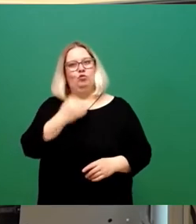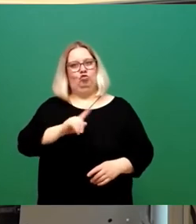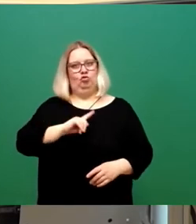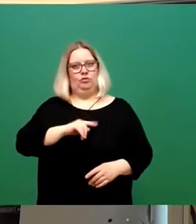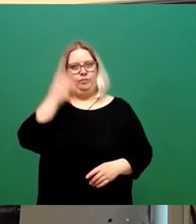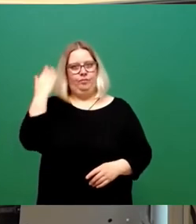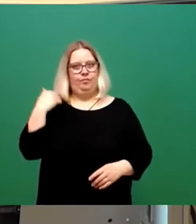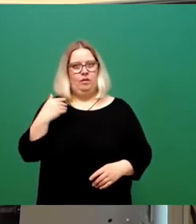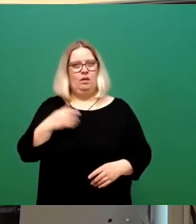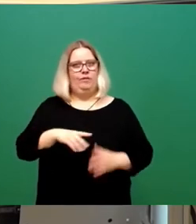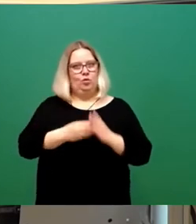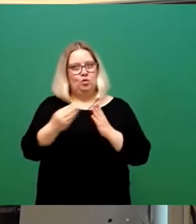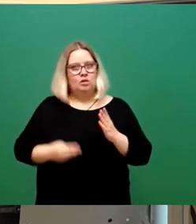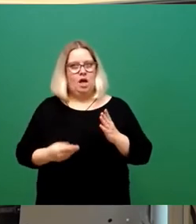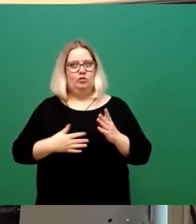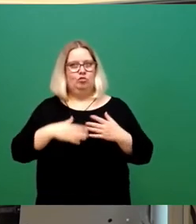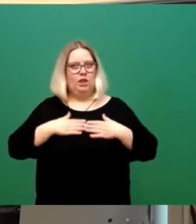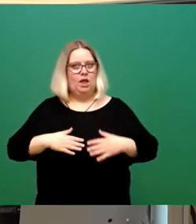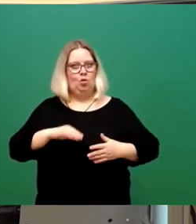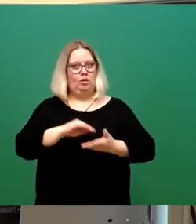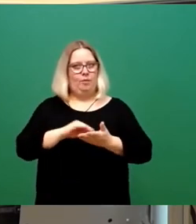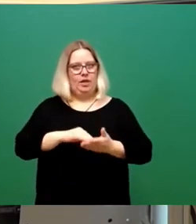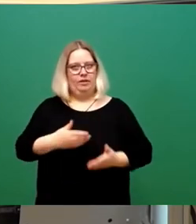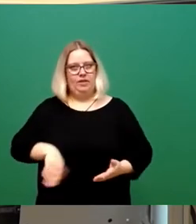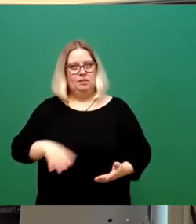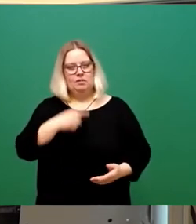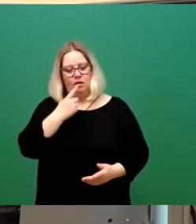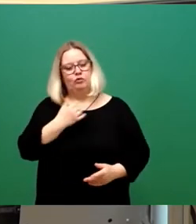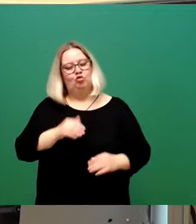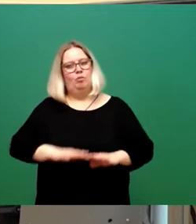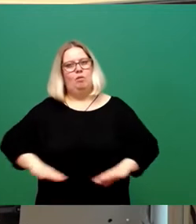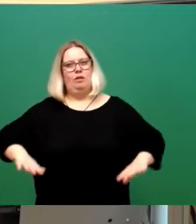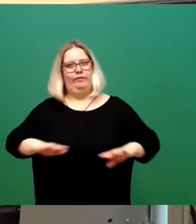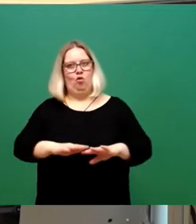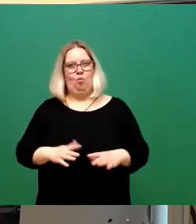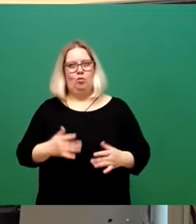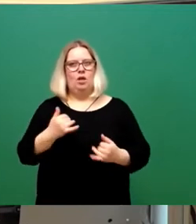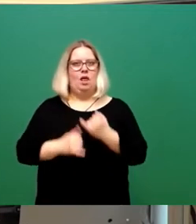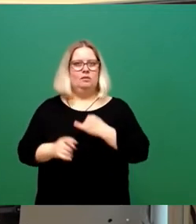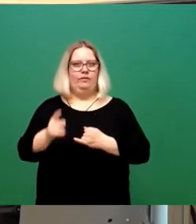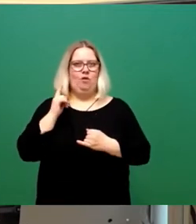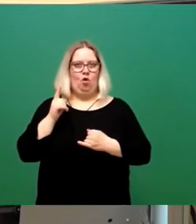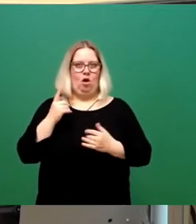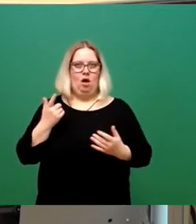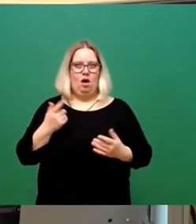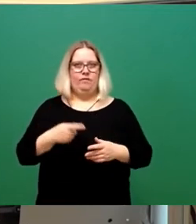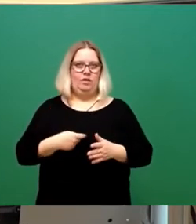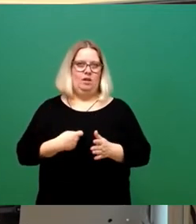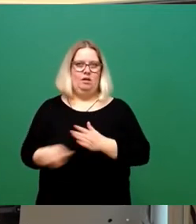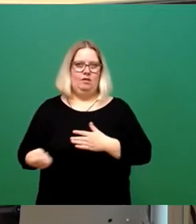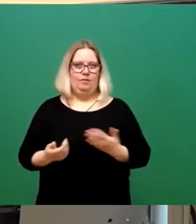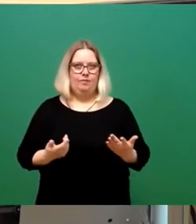unterzeichnet hätten, wo sich auch alle dazu bekannt hatten, bevor Sie quasi letzte Woche das erstmal abgebrochen haben.